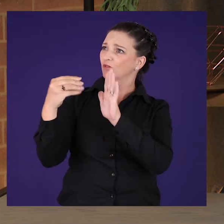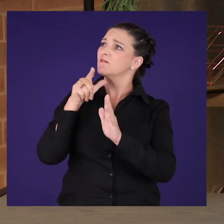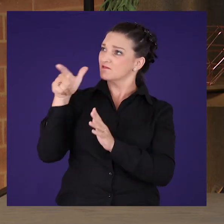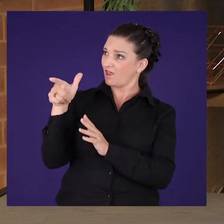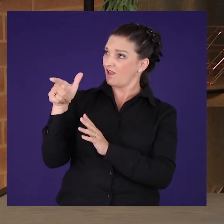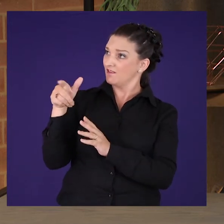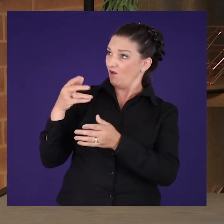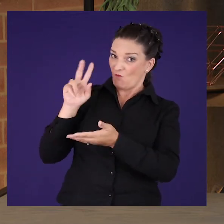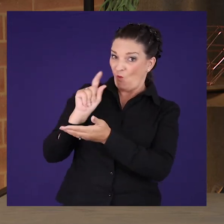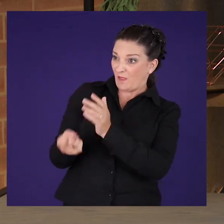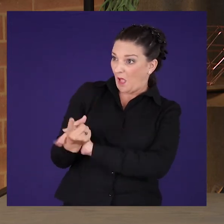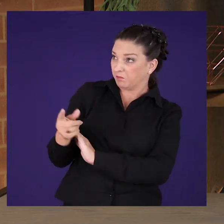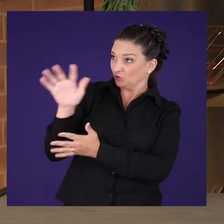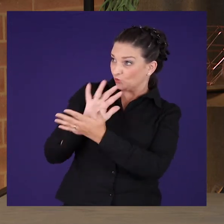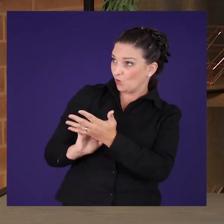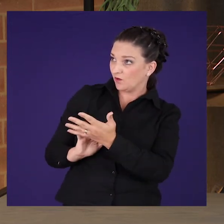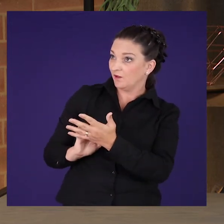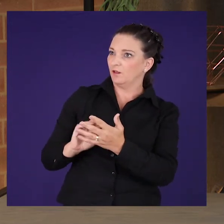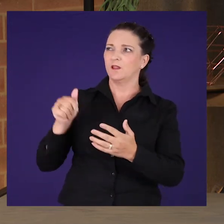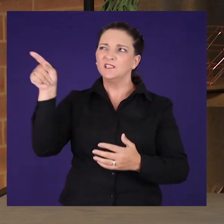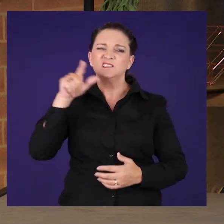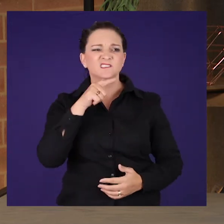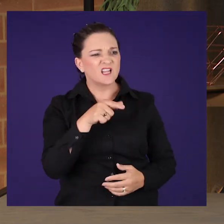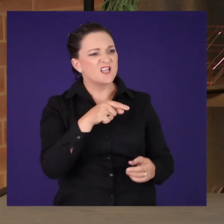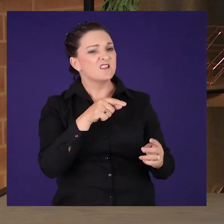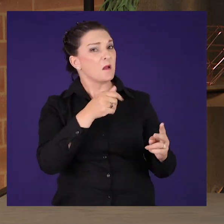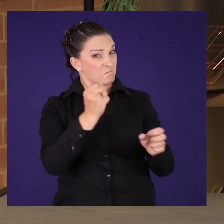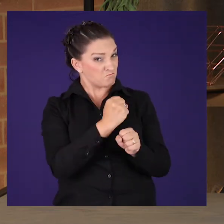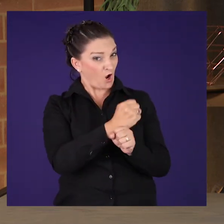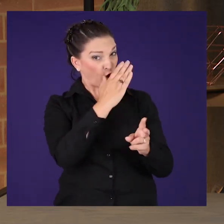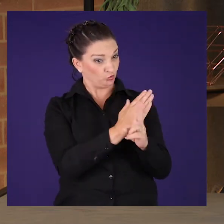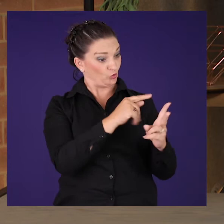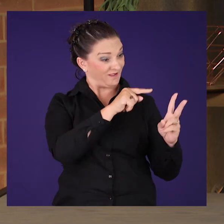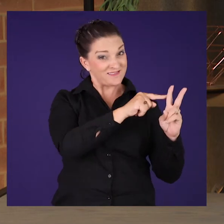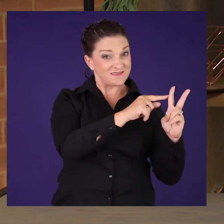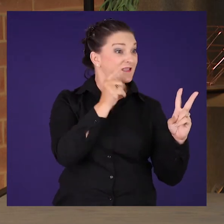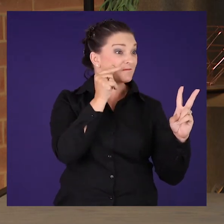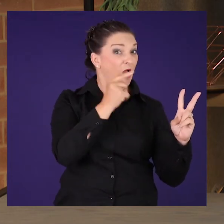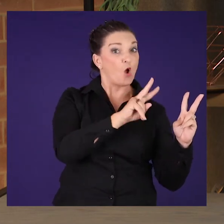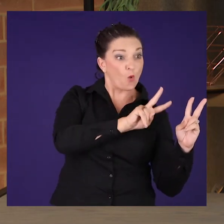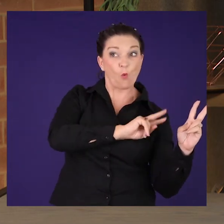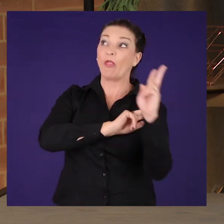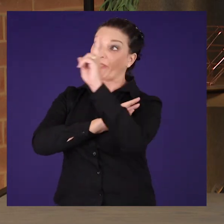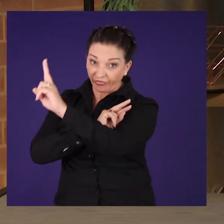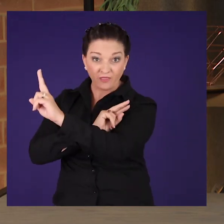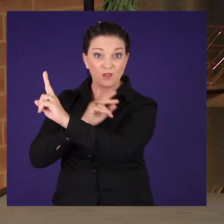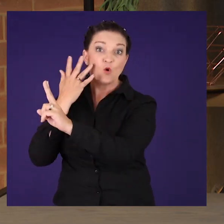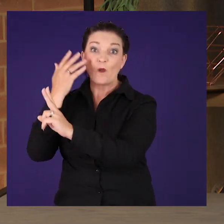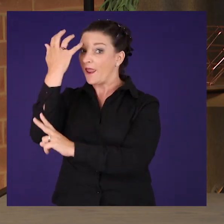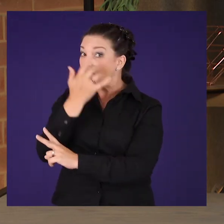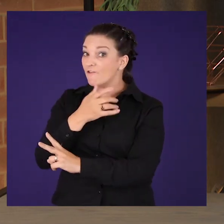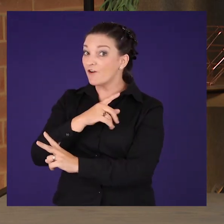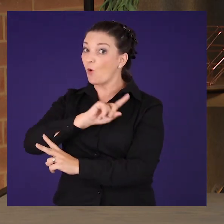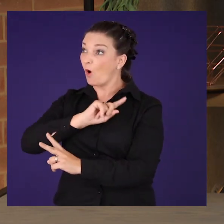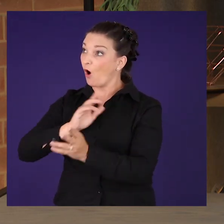maak jy net seker dat jy die man wat dit vir jou gesê het saam met jou Afrika toeneem so dat hy ook vir jou kan sê